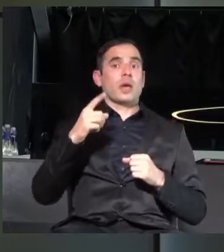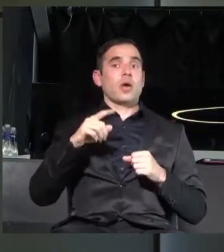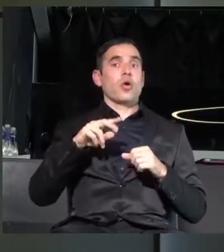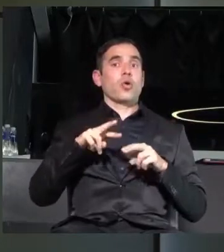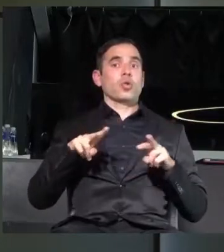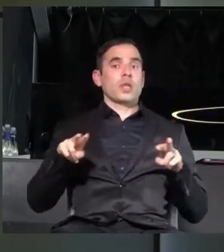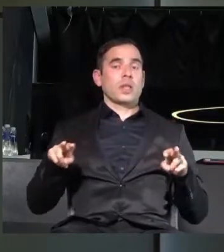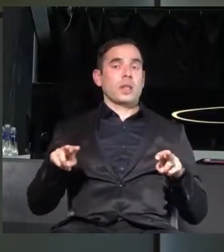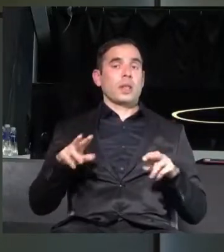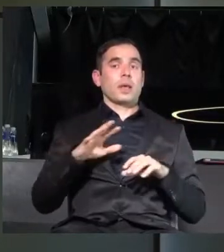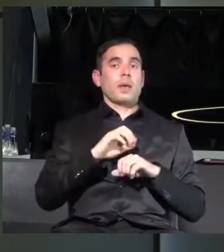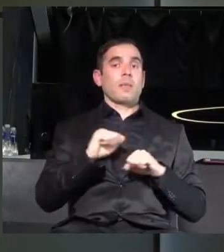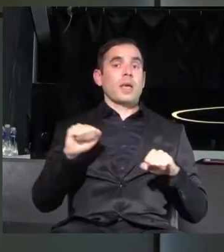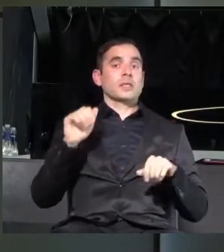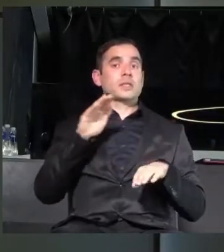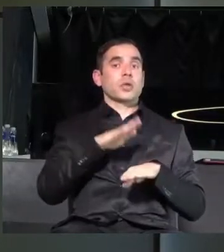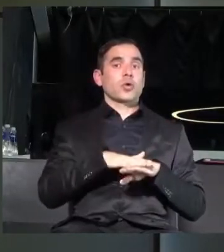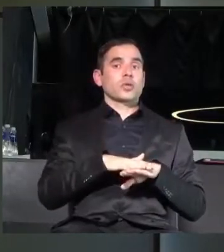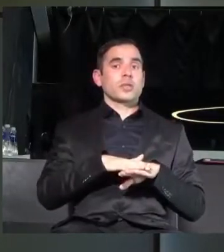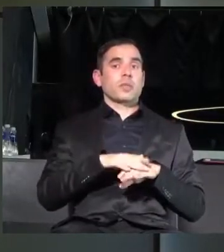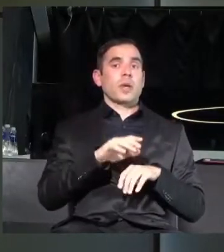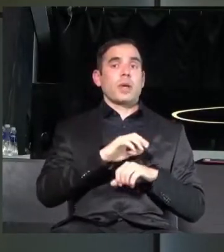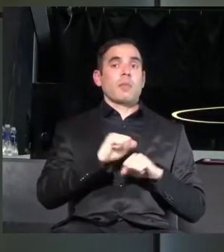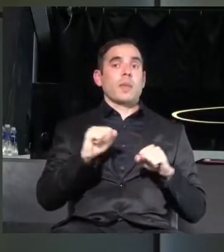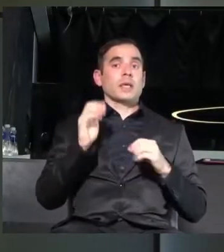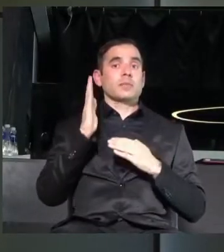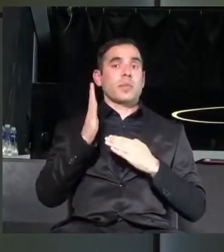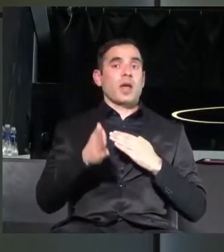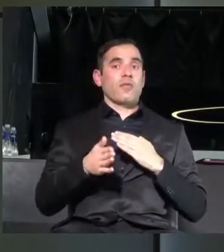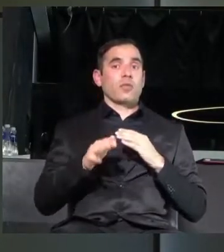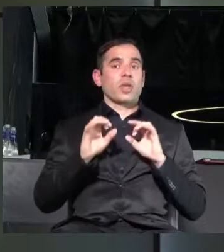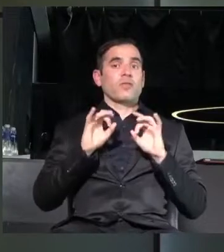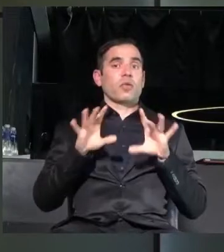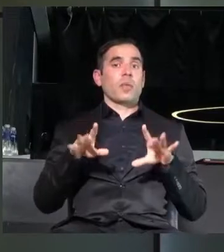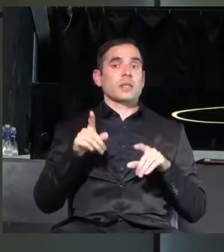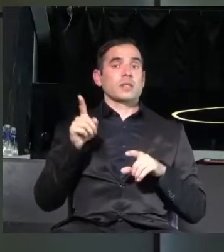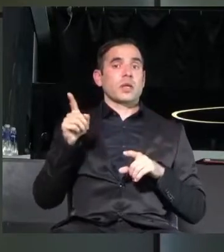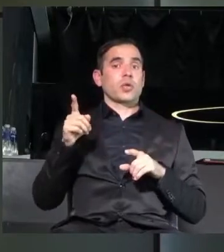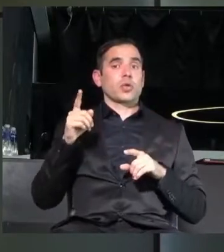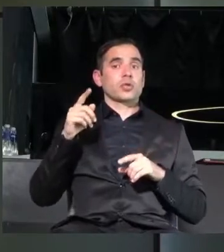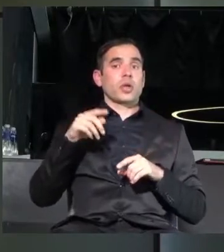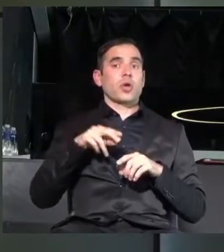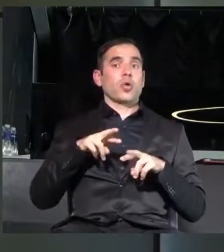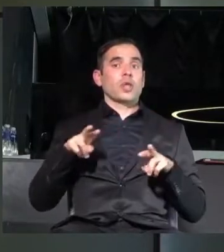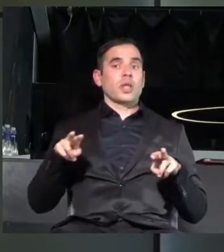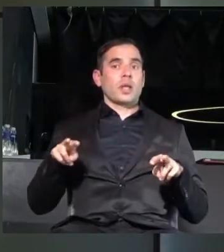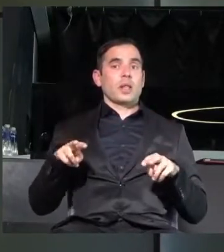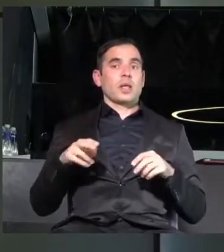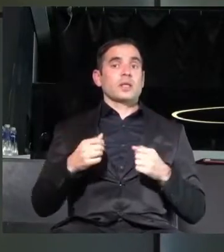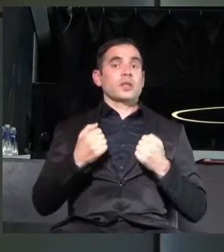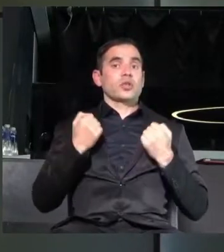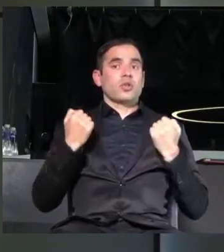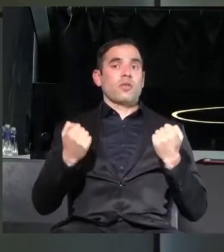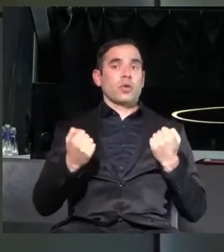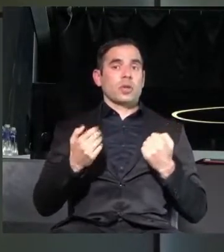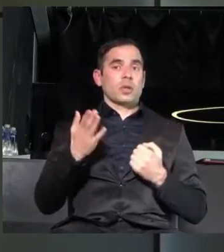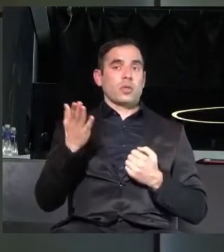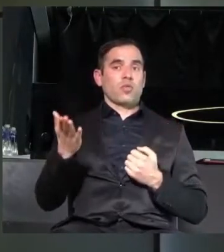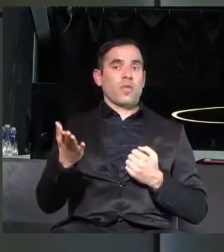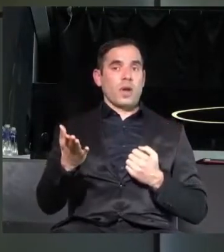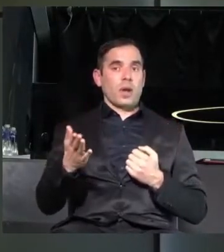Без достъп до него, без право на информация на този родител за живота на това дете,